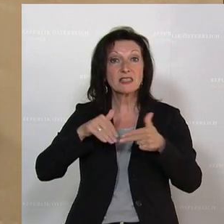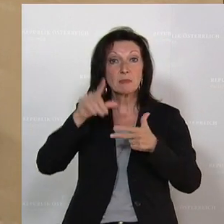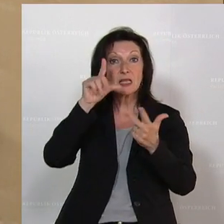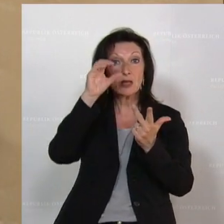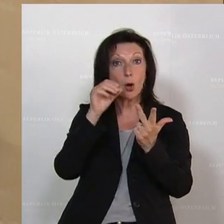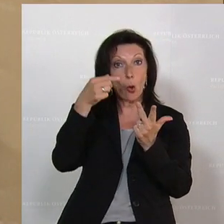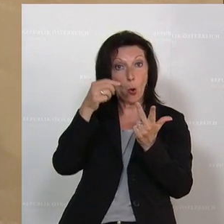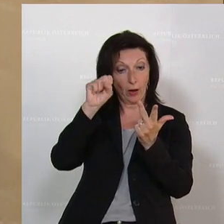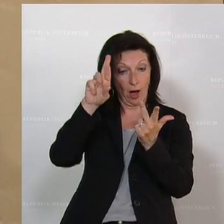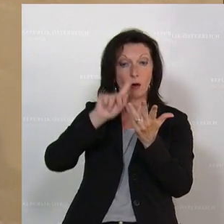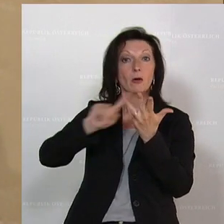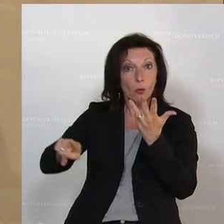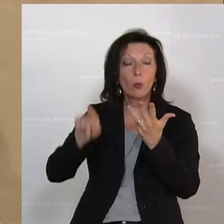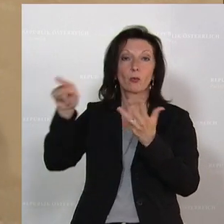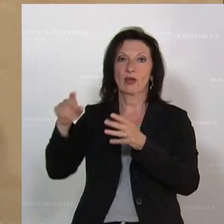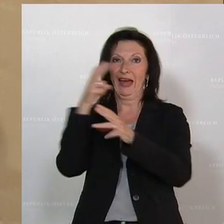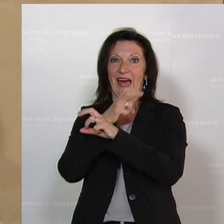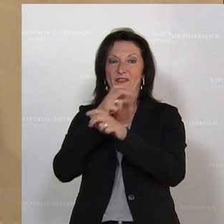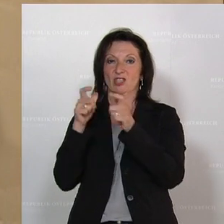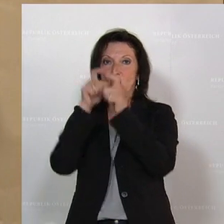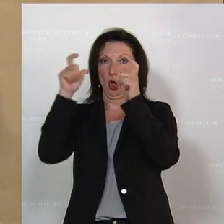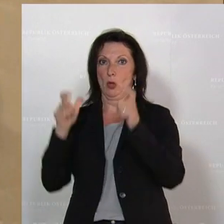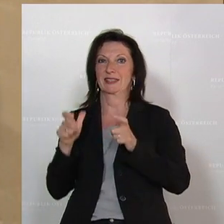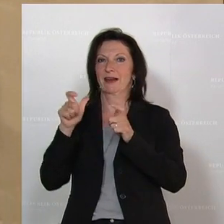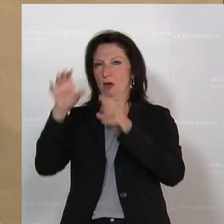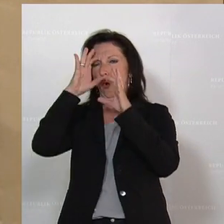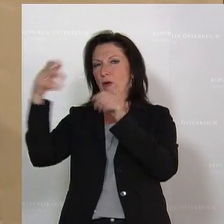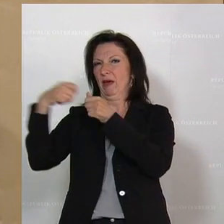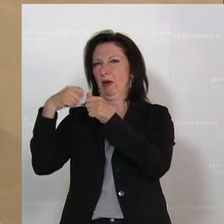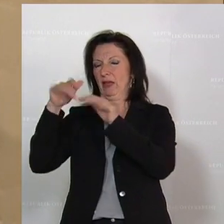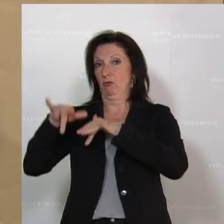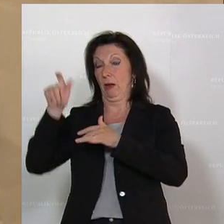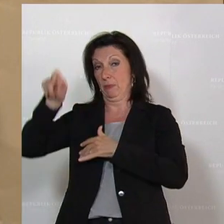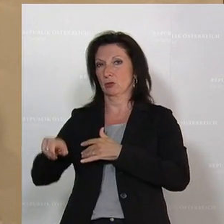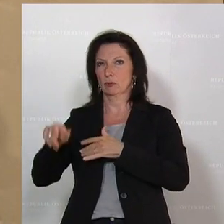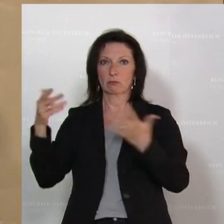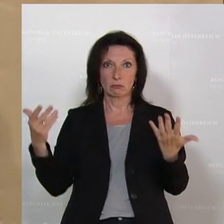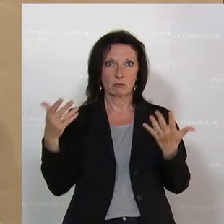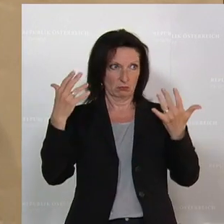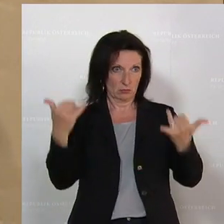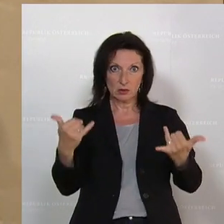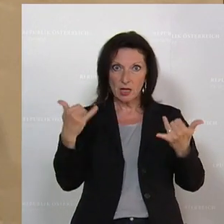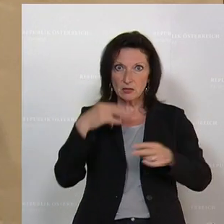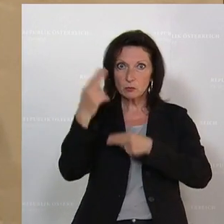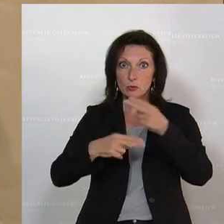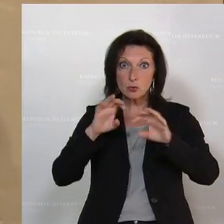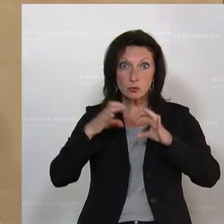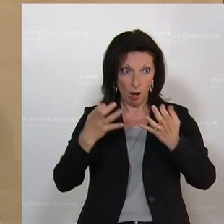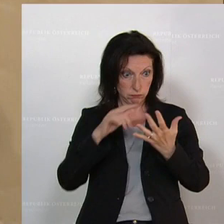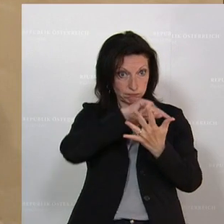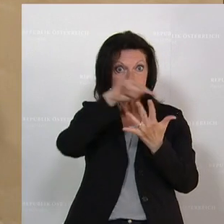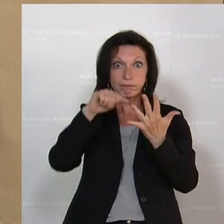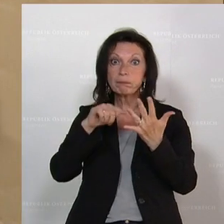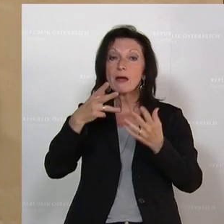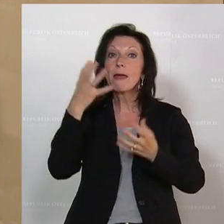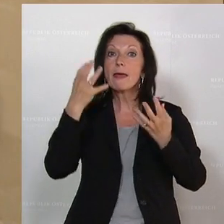einer Privatklinik aus dem Raiffeisenkonzern. Das ist etwas, das ist zum Beispiel neu im Untersuchungsausschuss herausgekommen, das